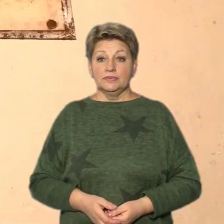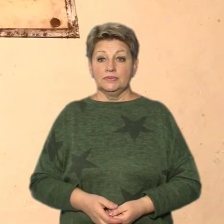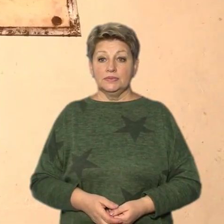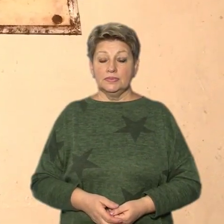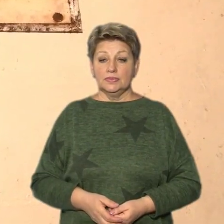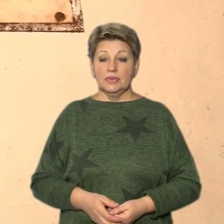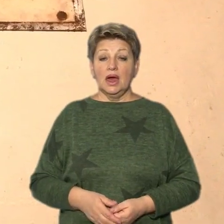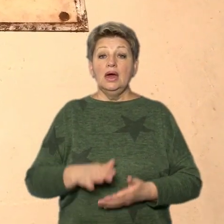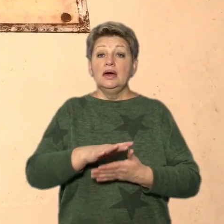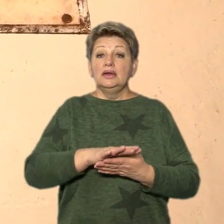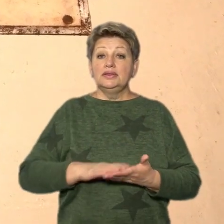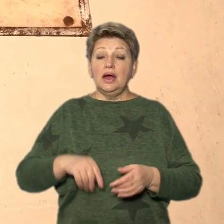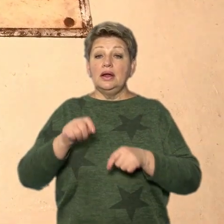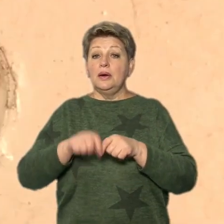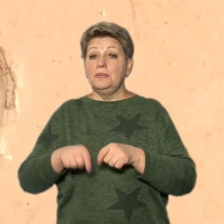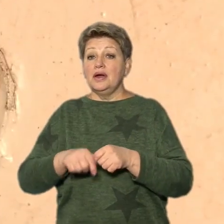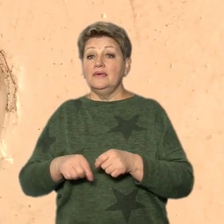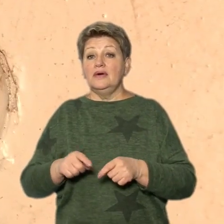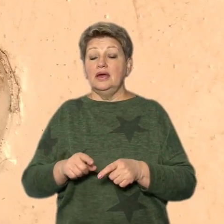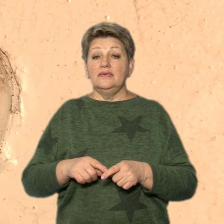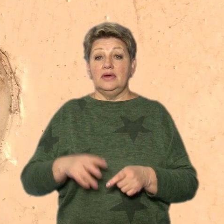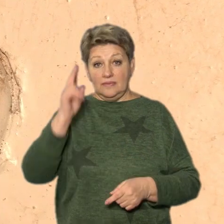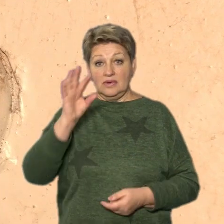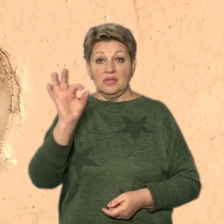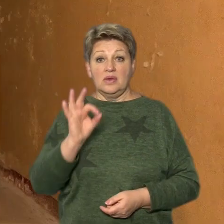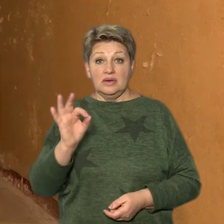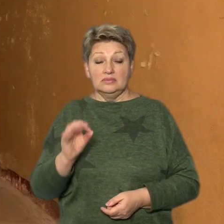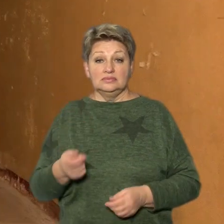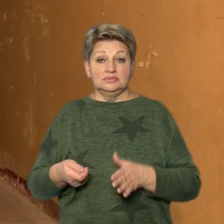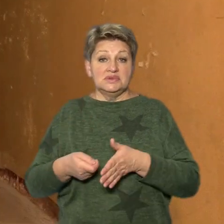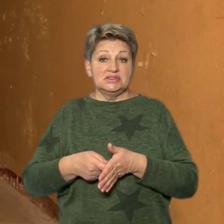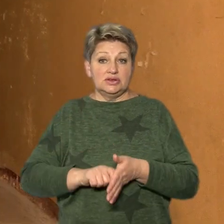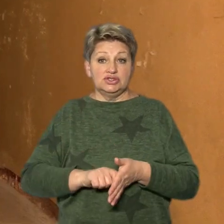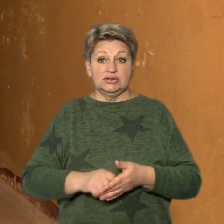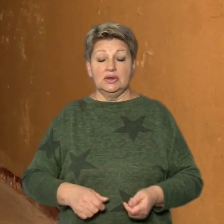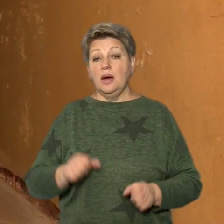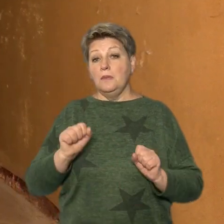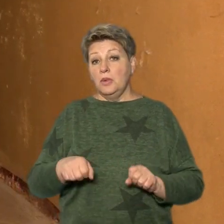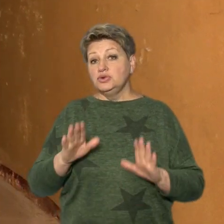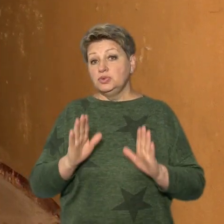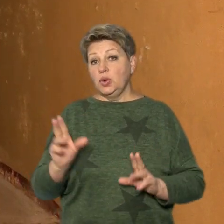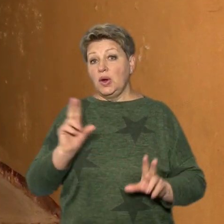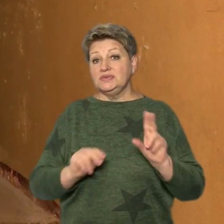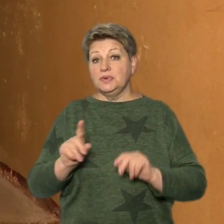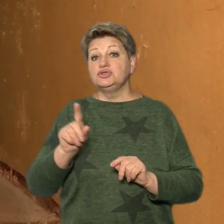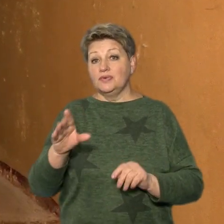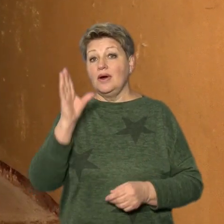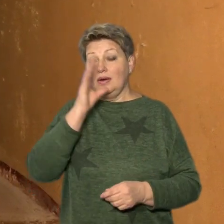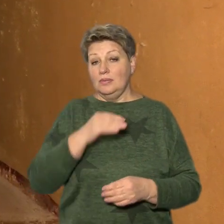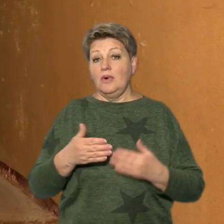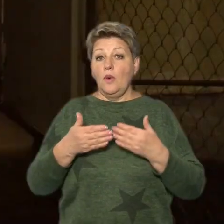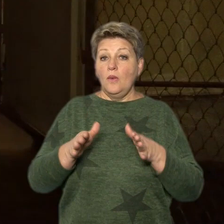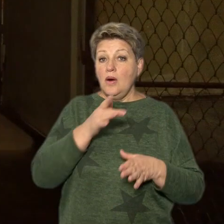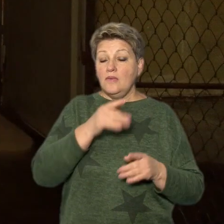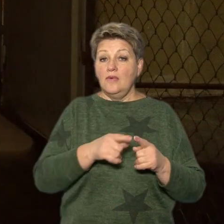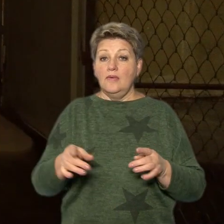до зими. Далі за перевіркою – вбиральня. Вона зачинена. Можемо тільки сподіватися, що воно відкривається під час